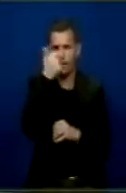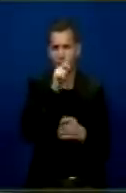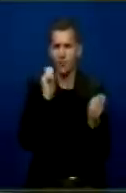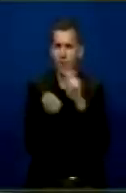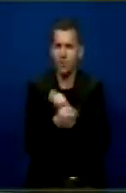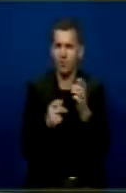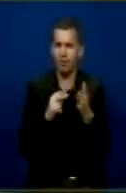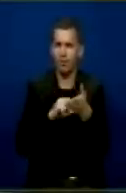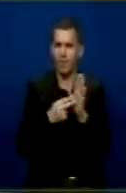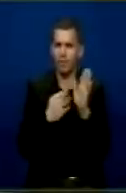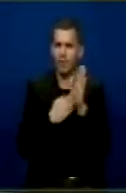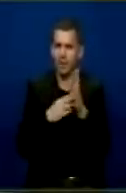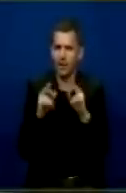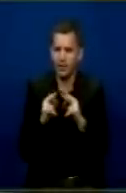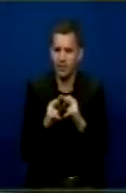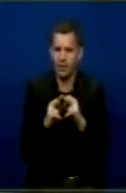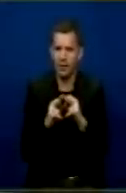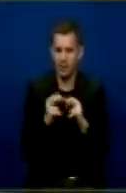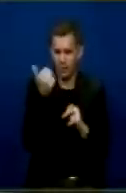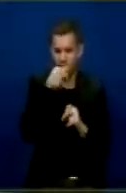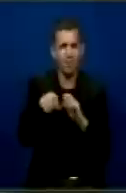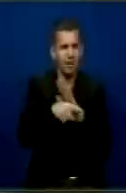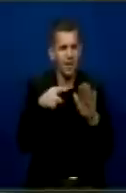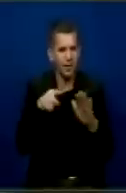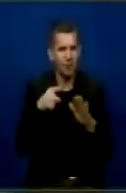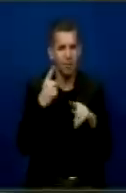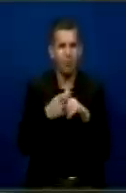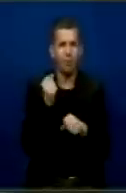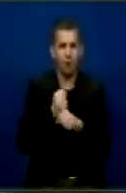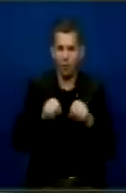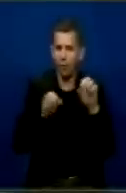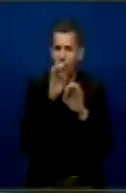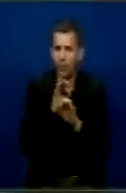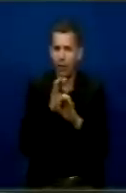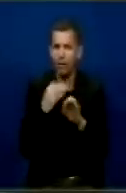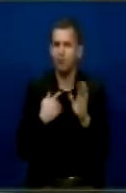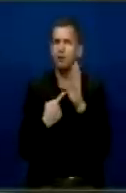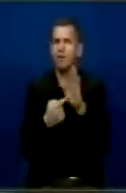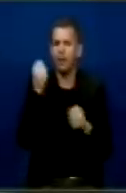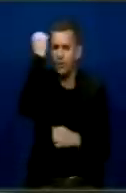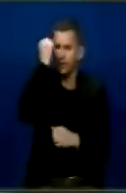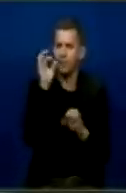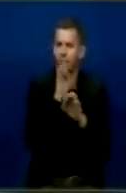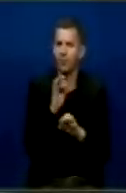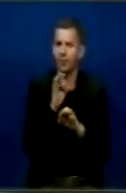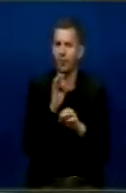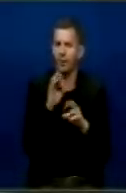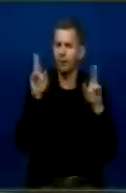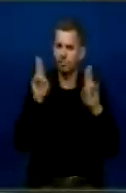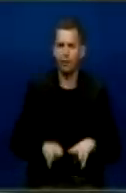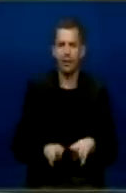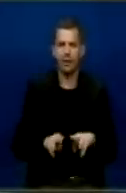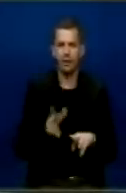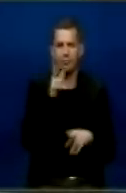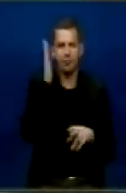planin ati salit edhe kur e shë atë të të tëmshëm dhe jo funksional, atëherë vërtet ne e këtu nuk po e paracesim një Kosovë dinjitose cilat kërkon